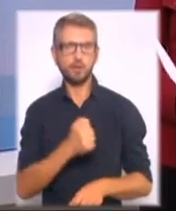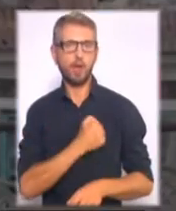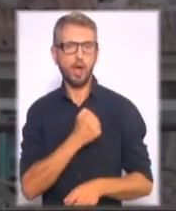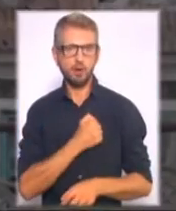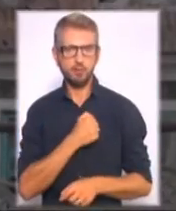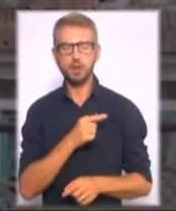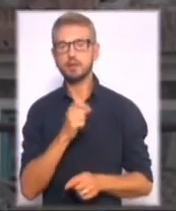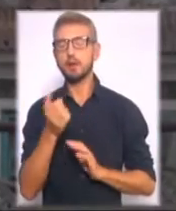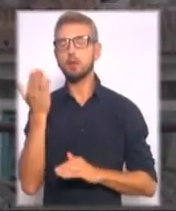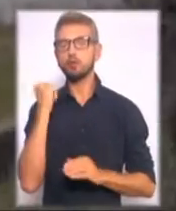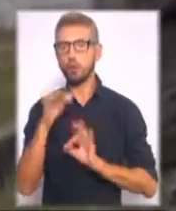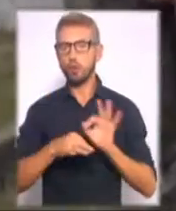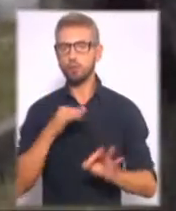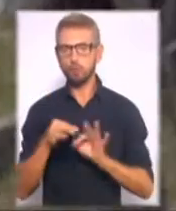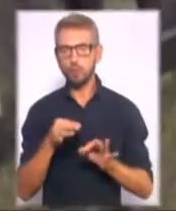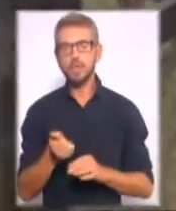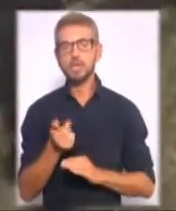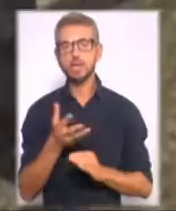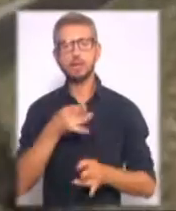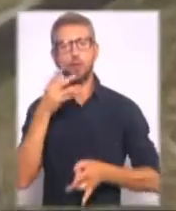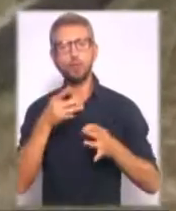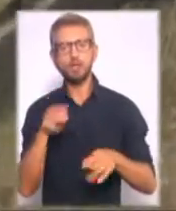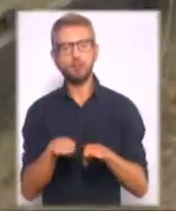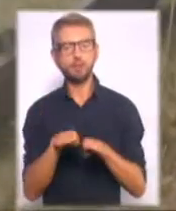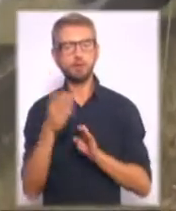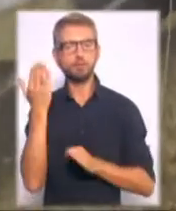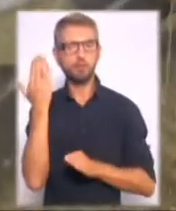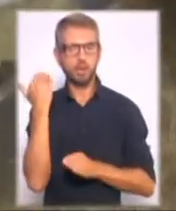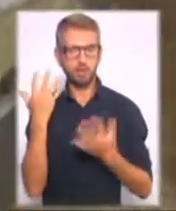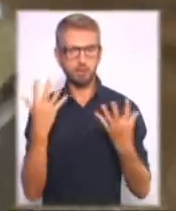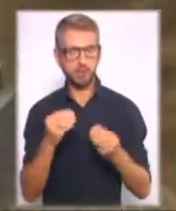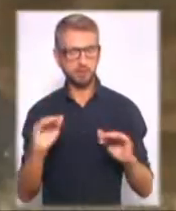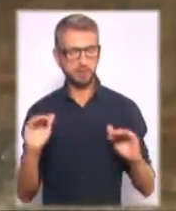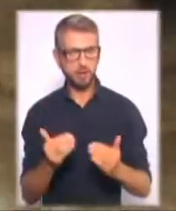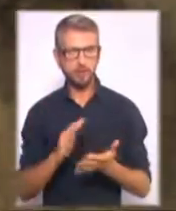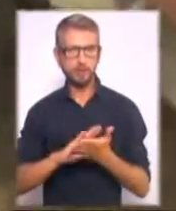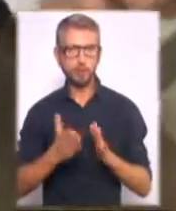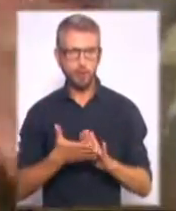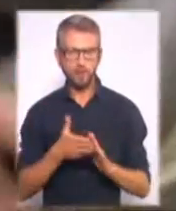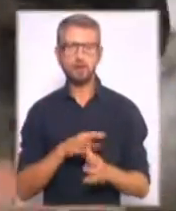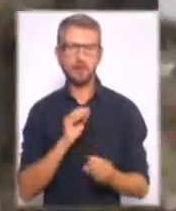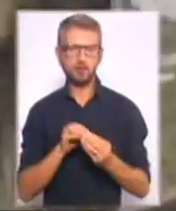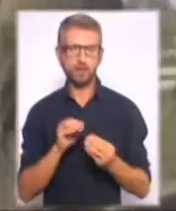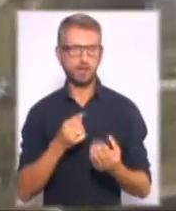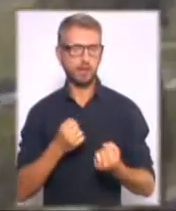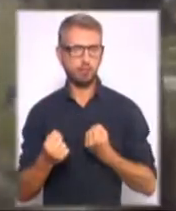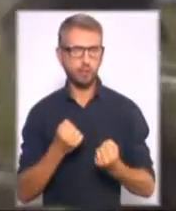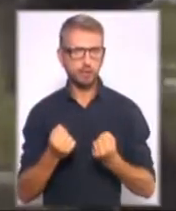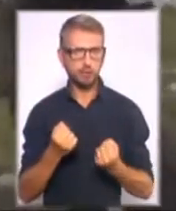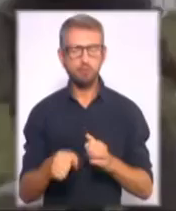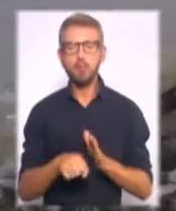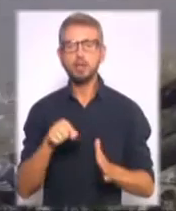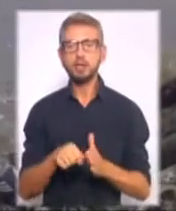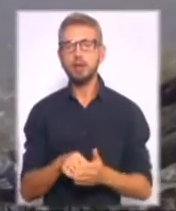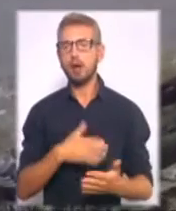Попри те, що кількість обстрілів порівняно з попереднім днем зменшилася, ситуація залишається напруженою. Окупанти активно застосовують